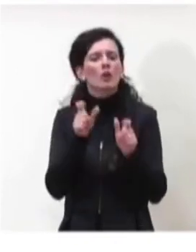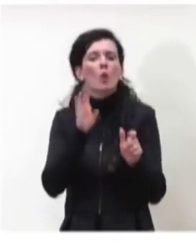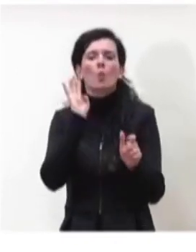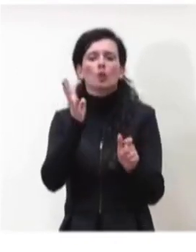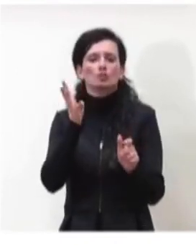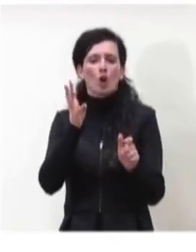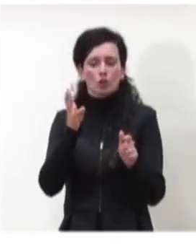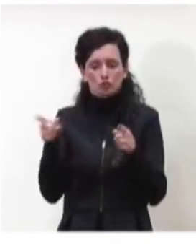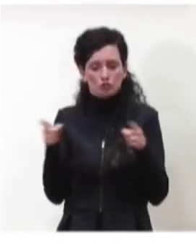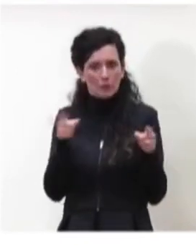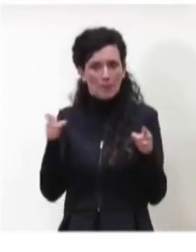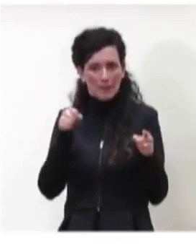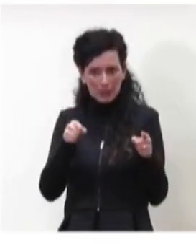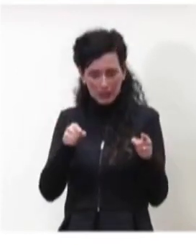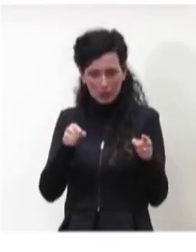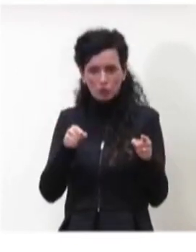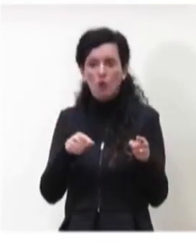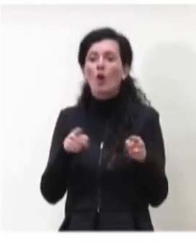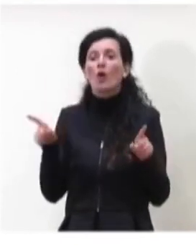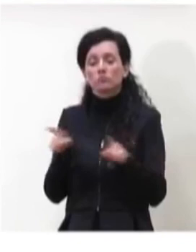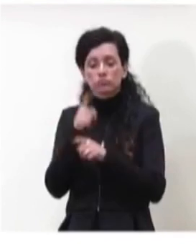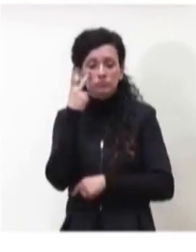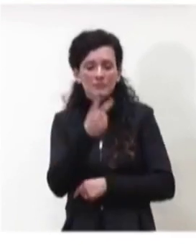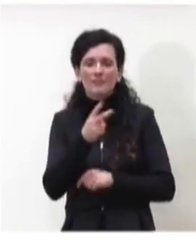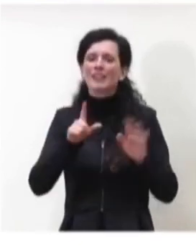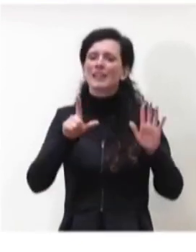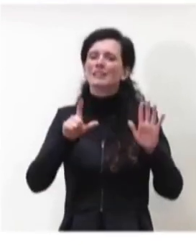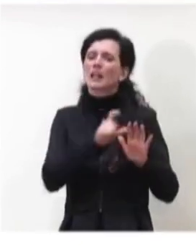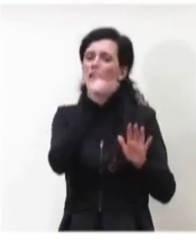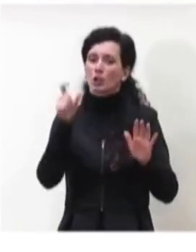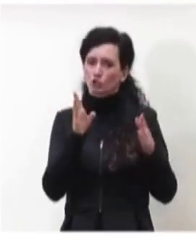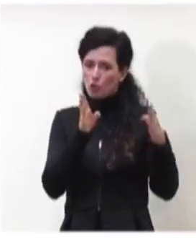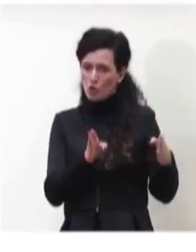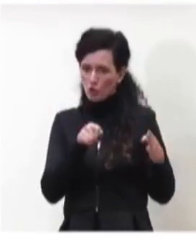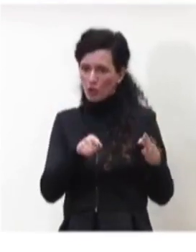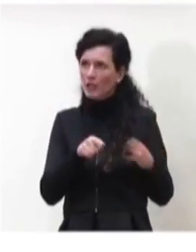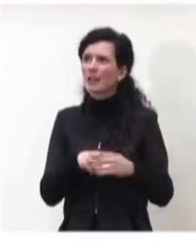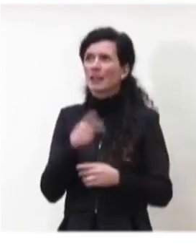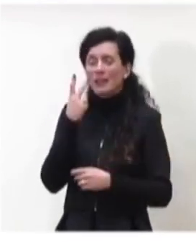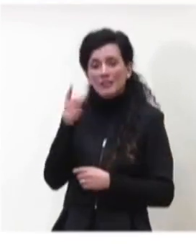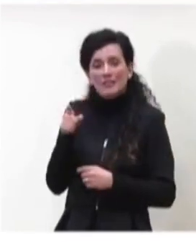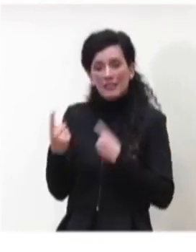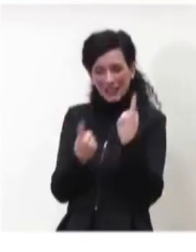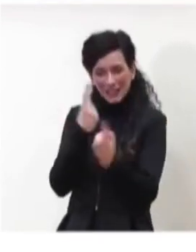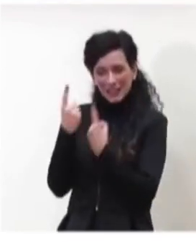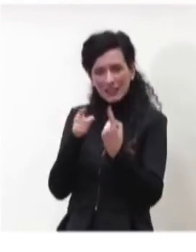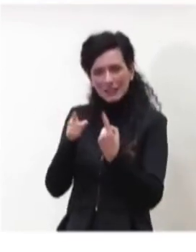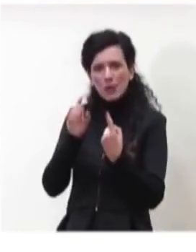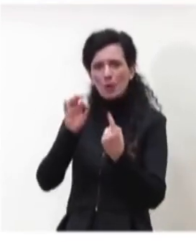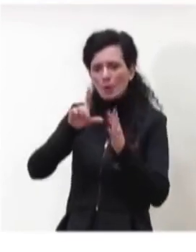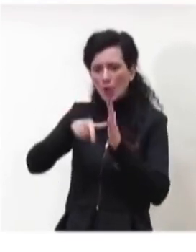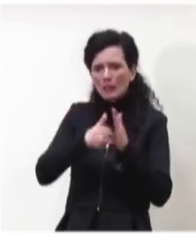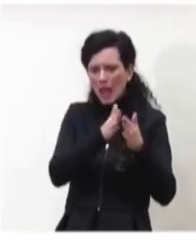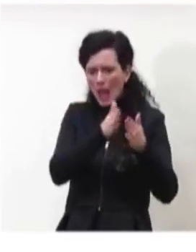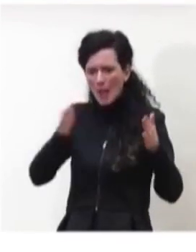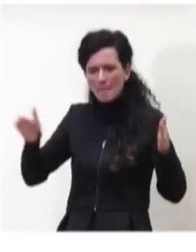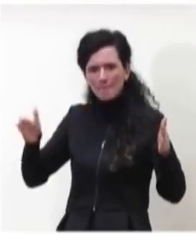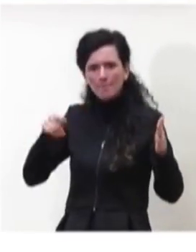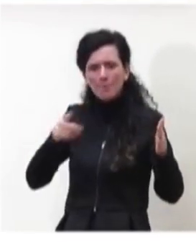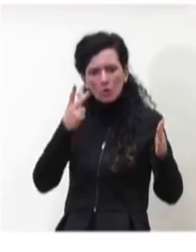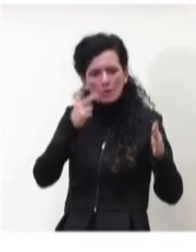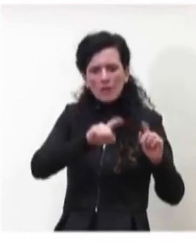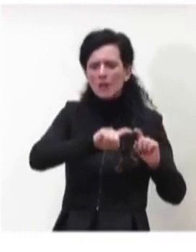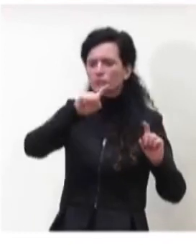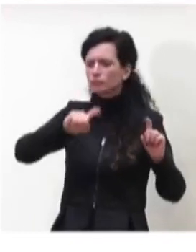puntuale a 7 giorni e questo quadro ci mostra questa tendenza che abbiamo visto nel tempo, abbiamo visto crescere l'RT